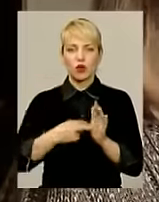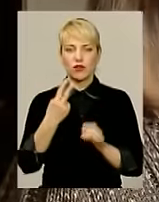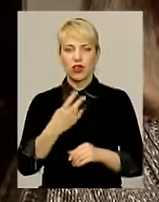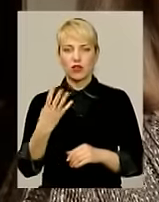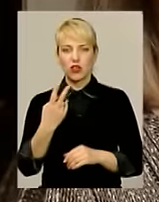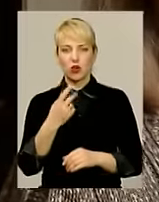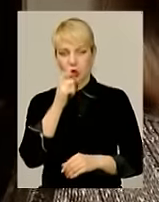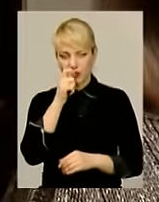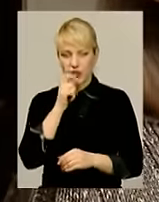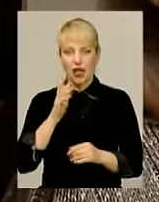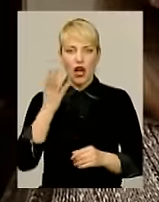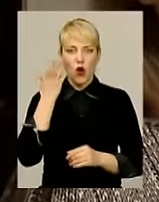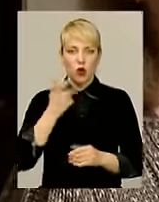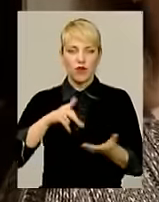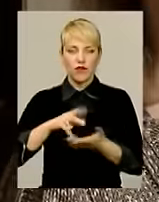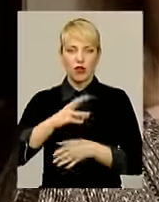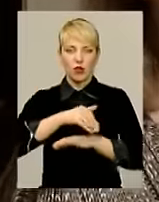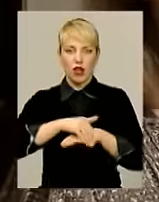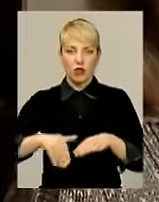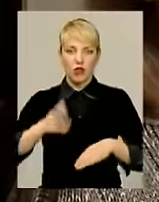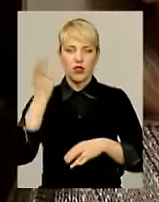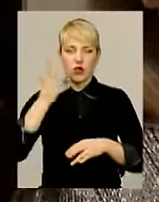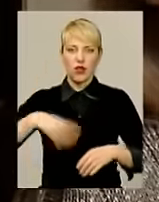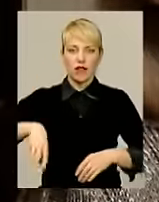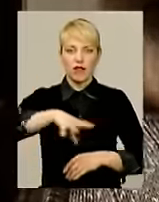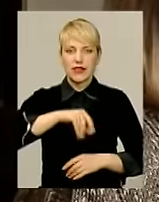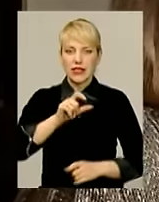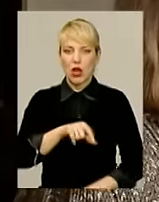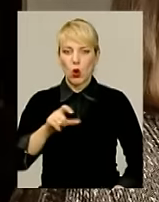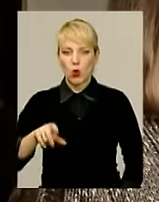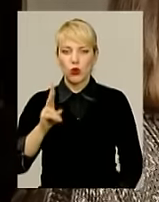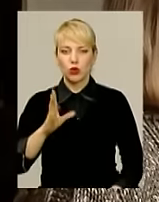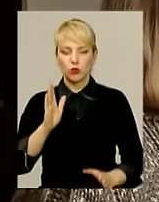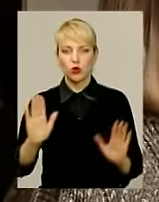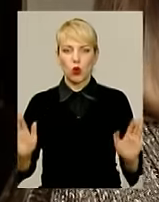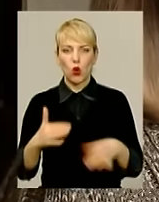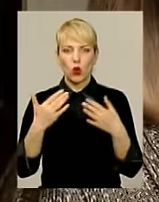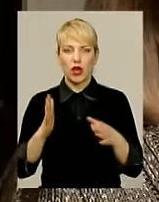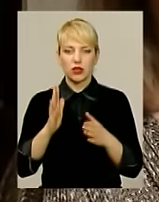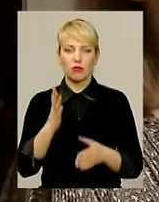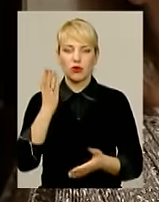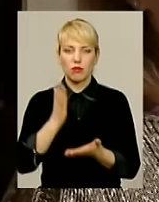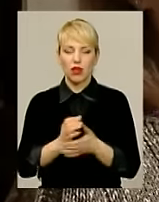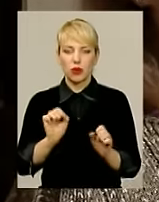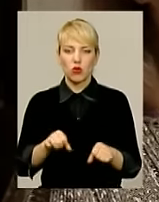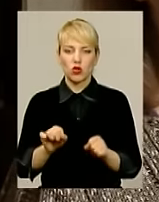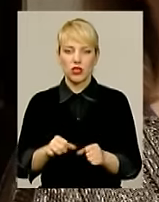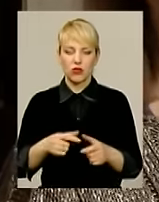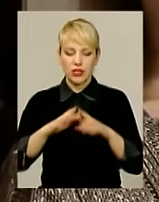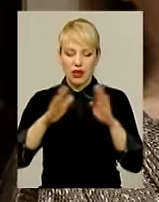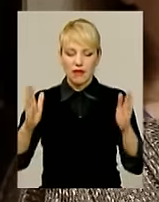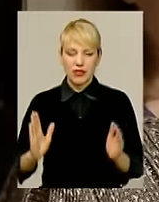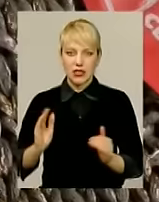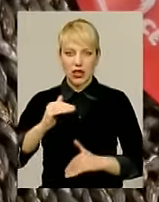а коли волонтери вийдуть на вулиці, і коли вже всі люди, які будуть гуляти, вони матимуть можливість в скриньку волонтерів